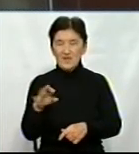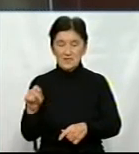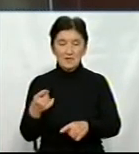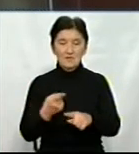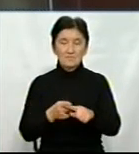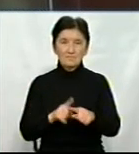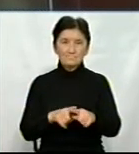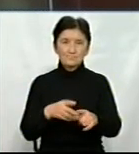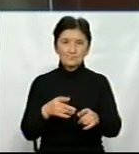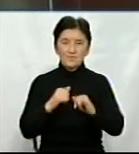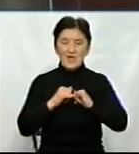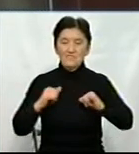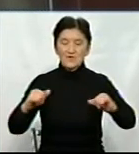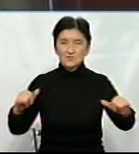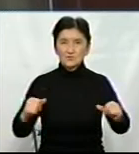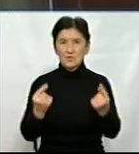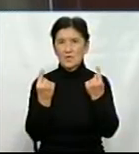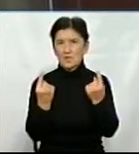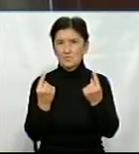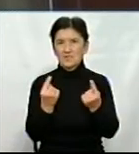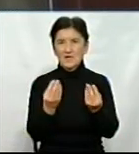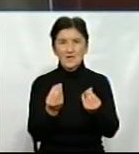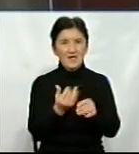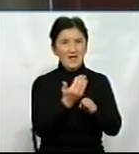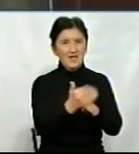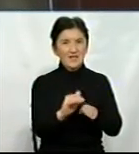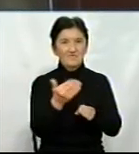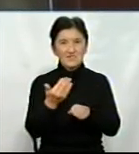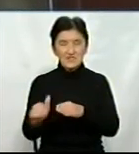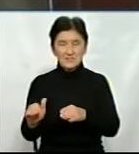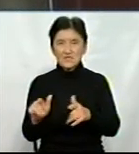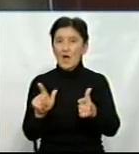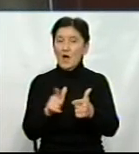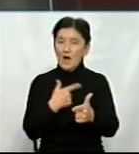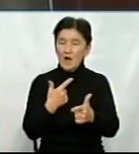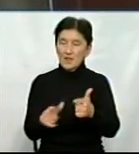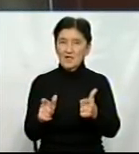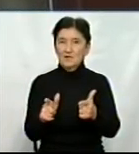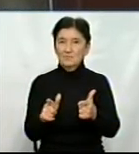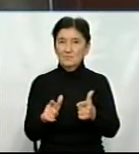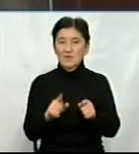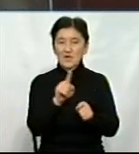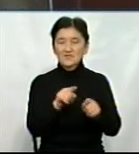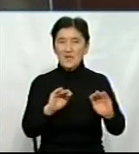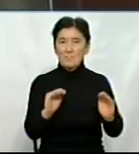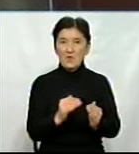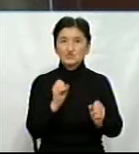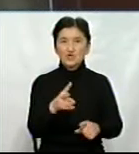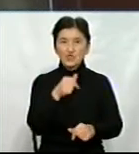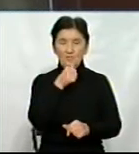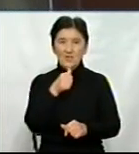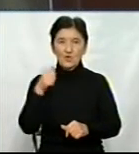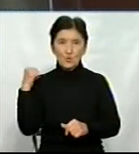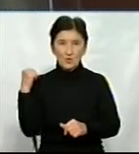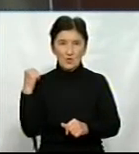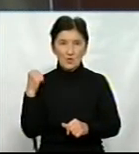своєї галузі в вигляді капітальних інвестицій. Але це менше, ніж в минулому році. Але в